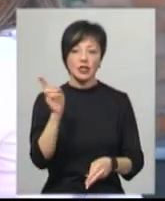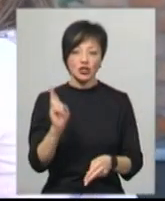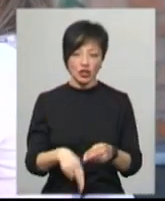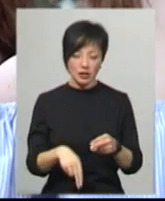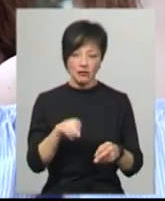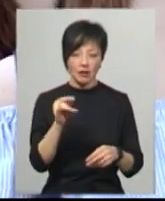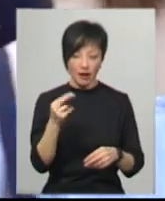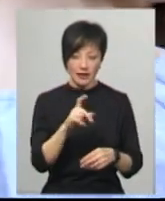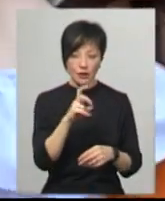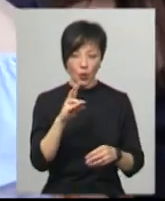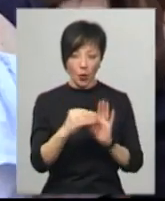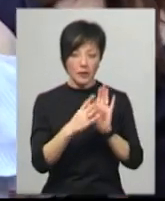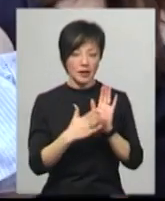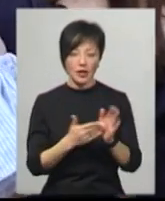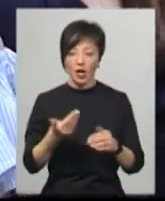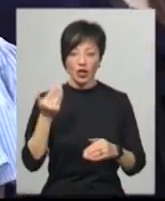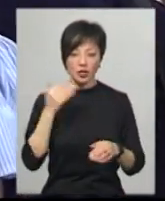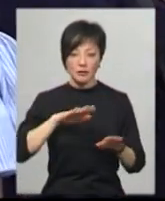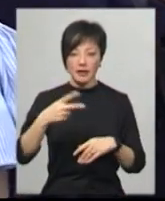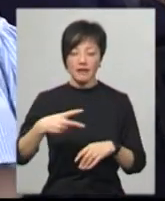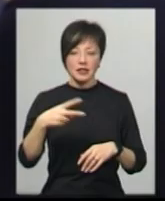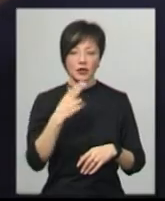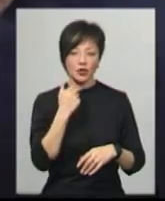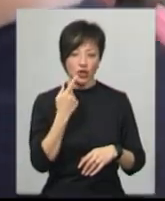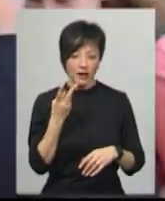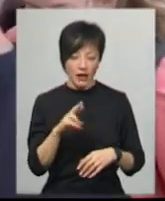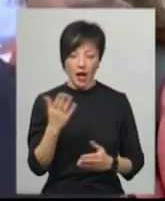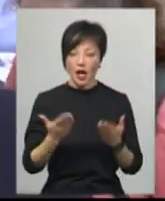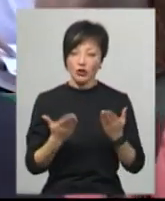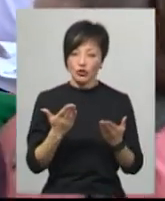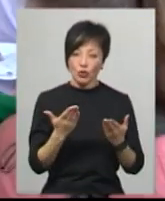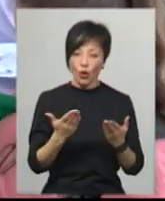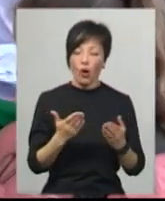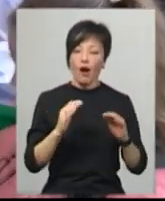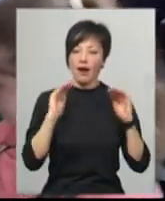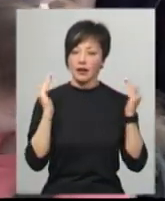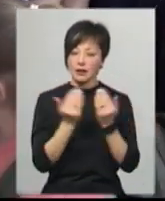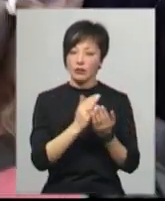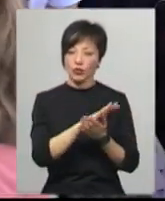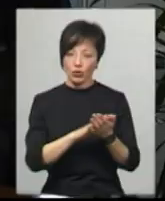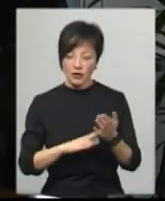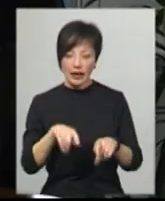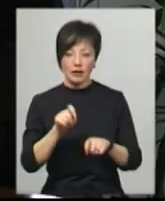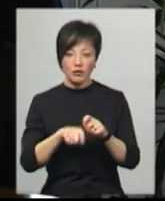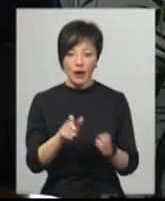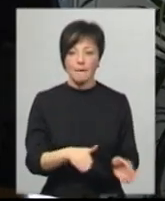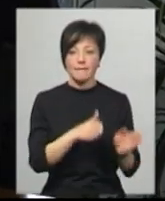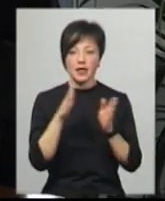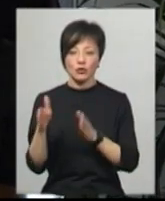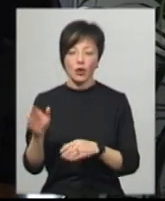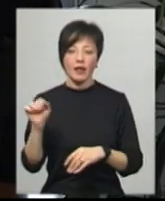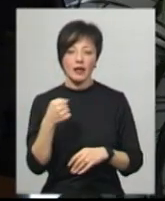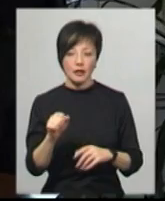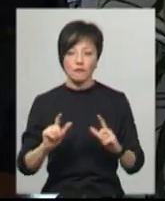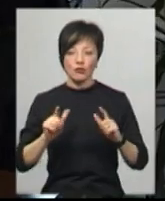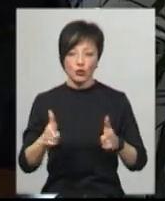травня, то ЗНО призначить не раніше, ніж після 20 червня. Якщо обмеження продовжать іще раз, то тестування перенесуть на серпень,